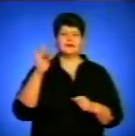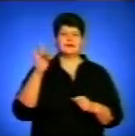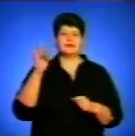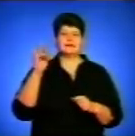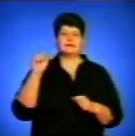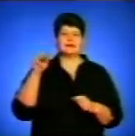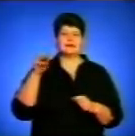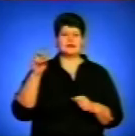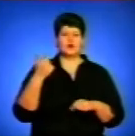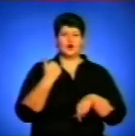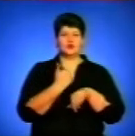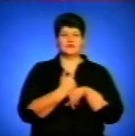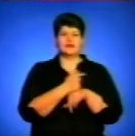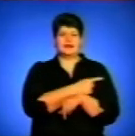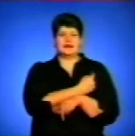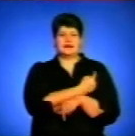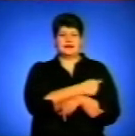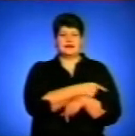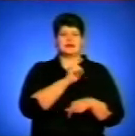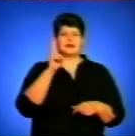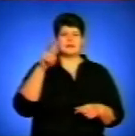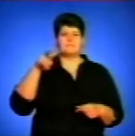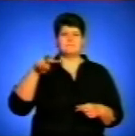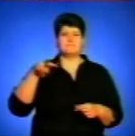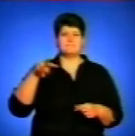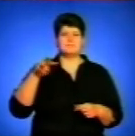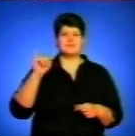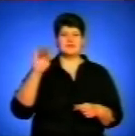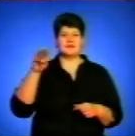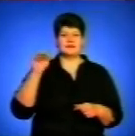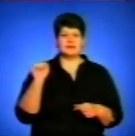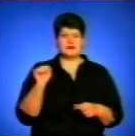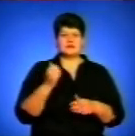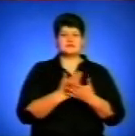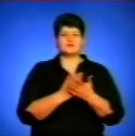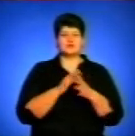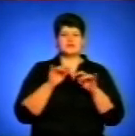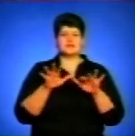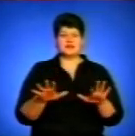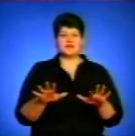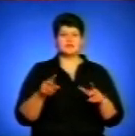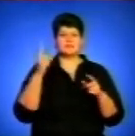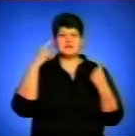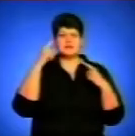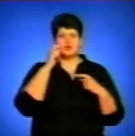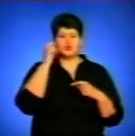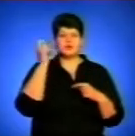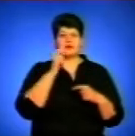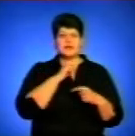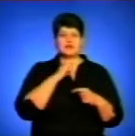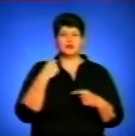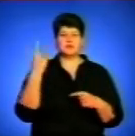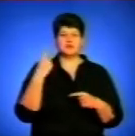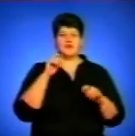лікар лікарні номер два міста Тернополя Віктор Кміта, заслужений діяч мистецтв України, головний диригент симфонічного оркестру